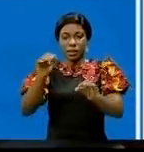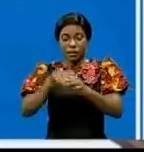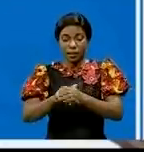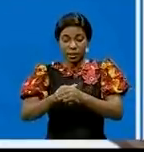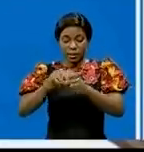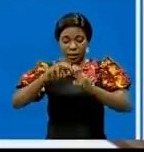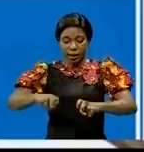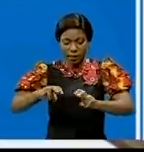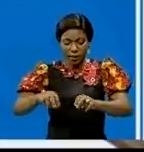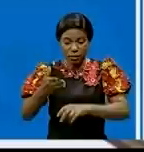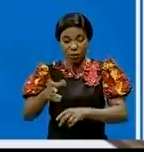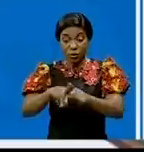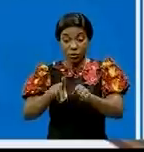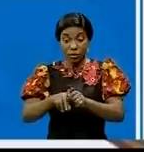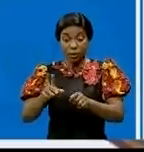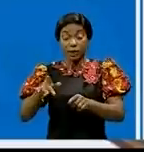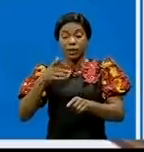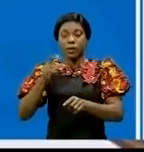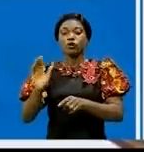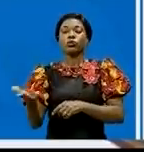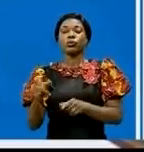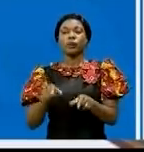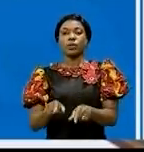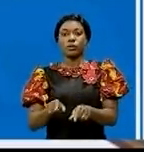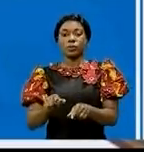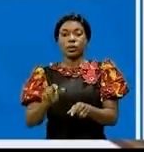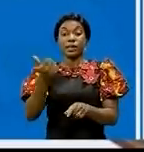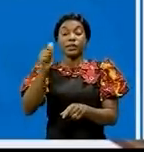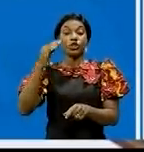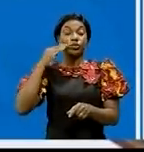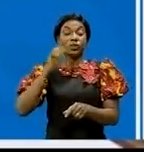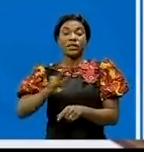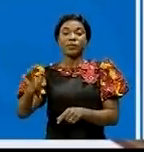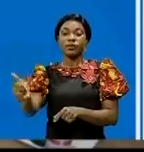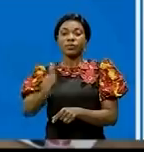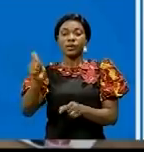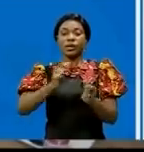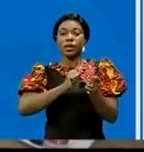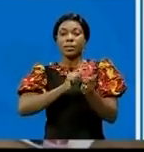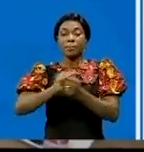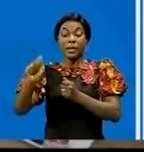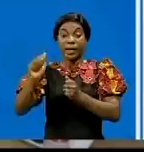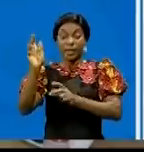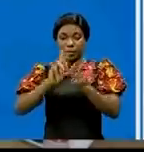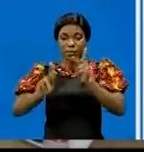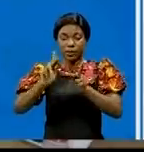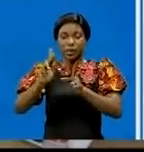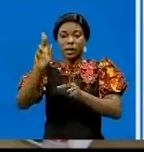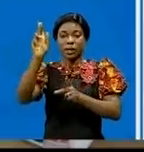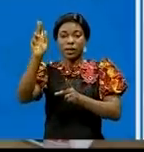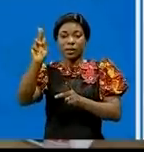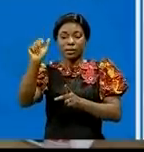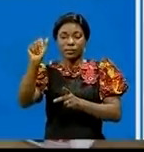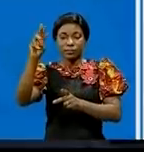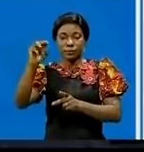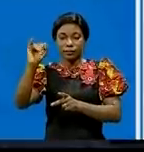Richter qui a été ressenti ce matin 10 juin 2021 par la population de Kamitouga en territoire